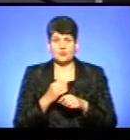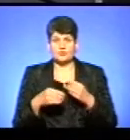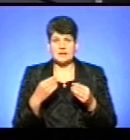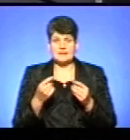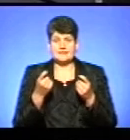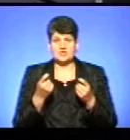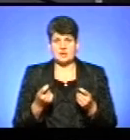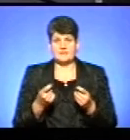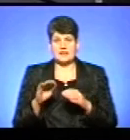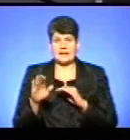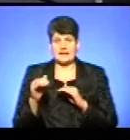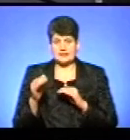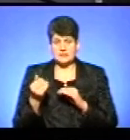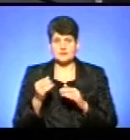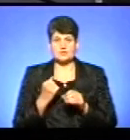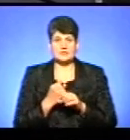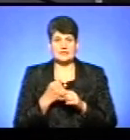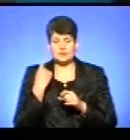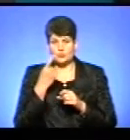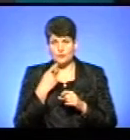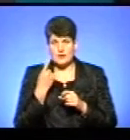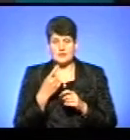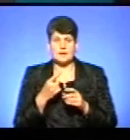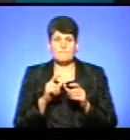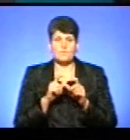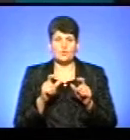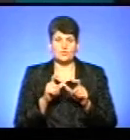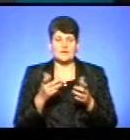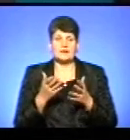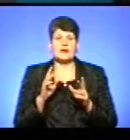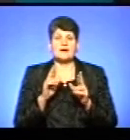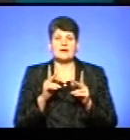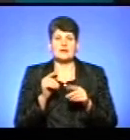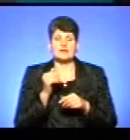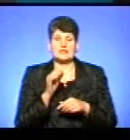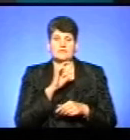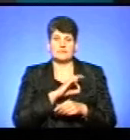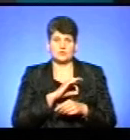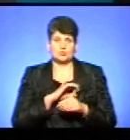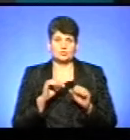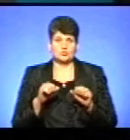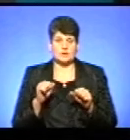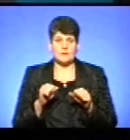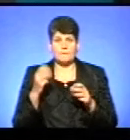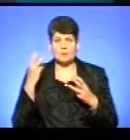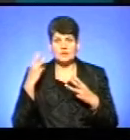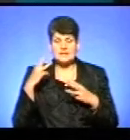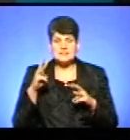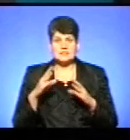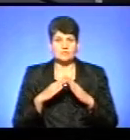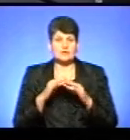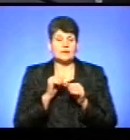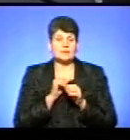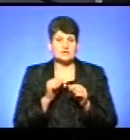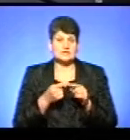кредитів встановити, індивідуальні теплові пункти приладів обліку, без яких використати можливості тему індернізації будинку буде неможливо.